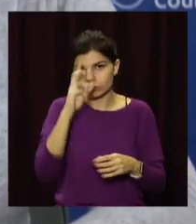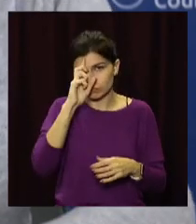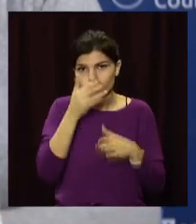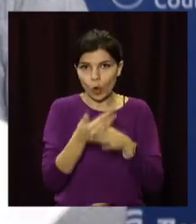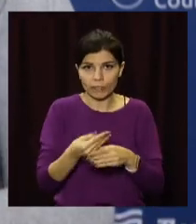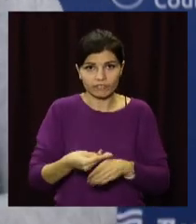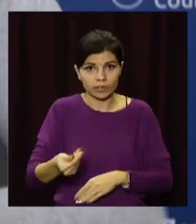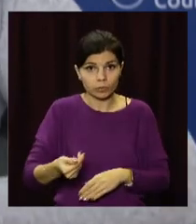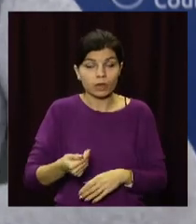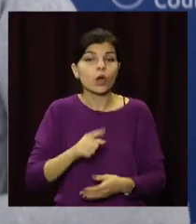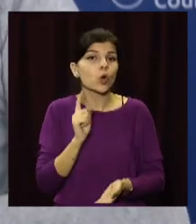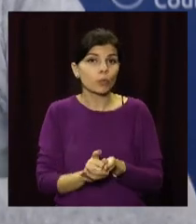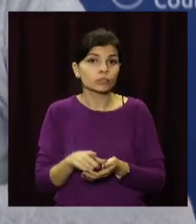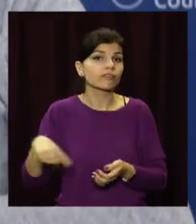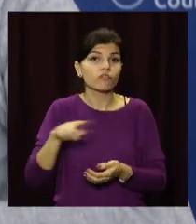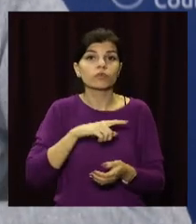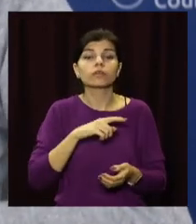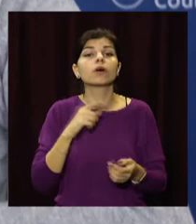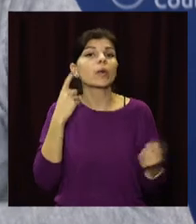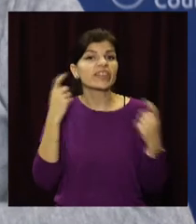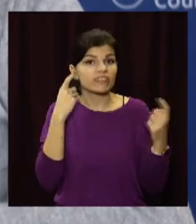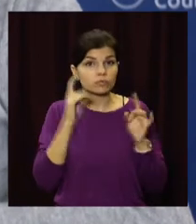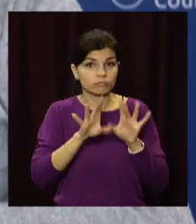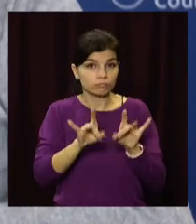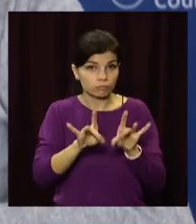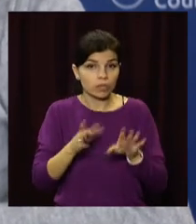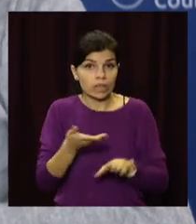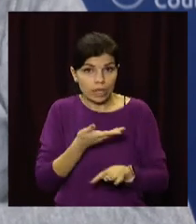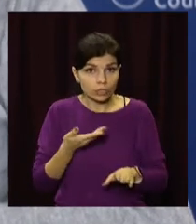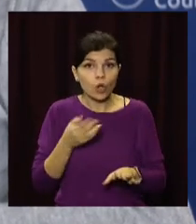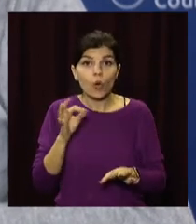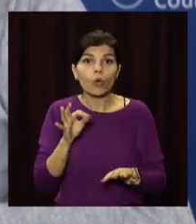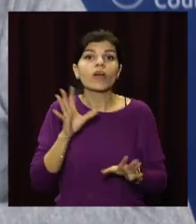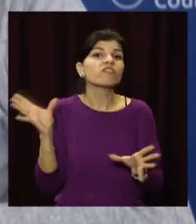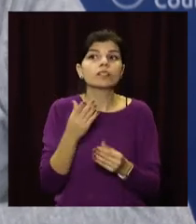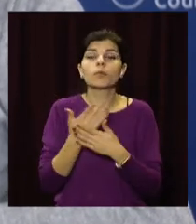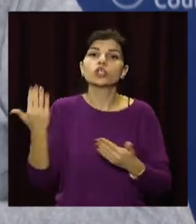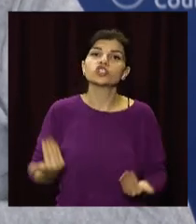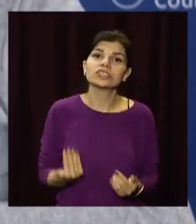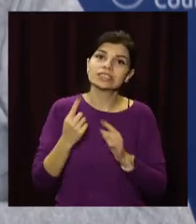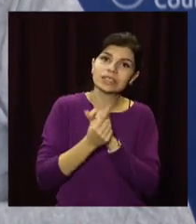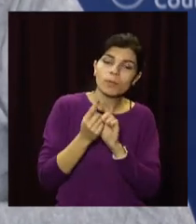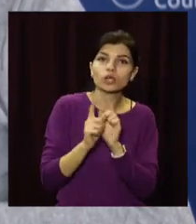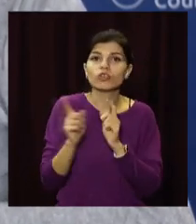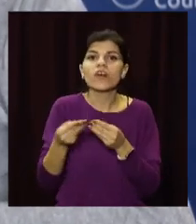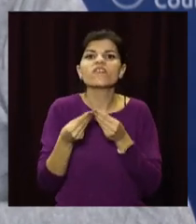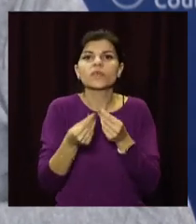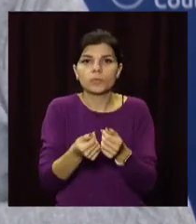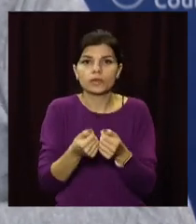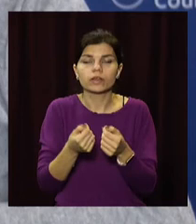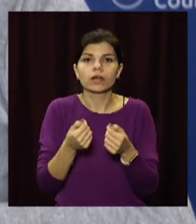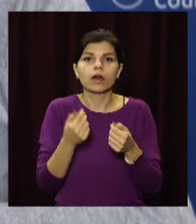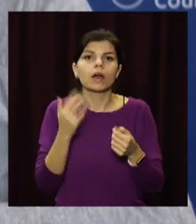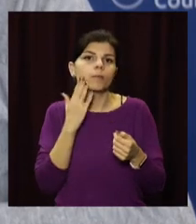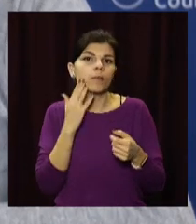'язково вони повинні проінформувати нас про зміну всіх обставин, які впливають на визначення права